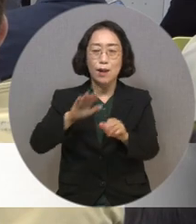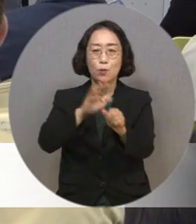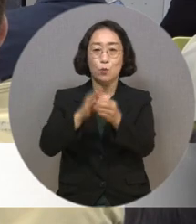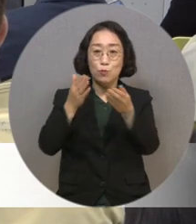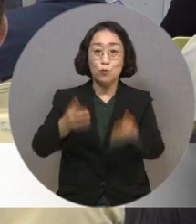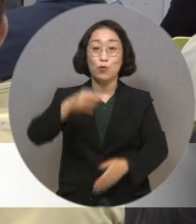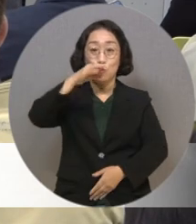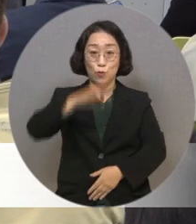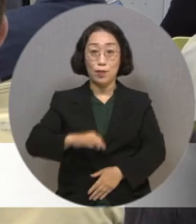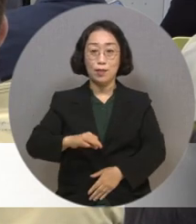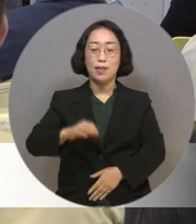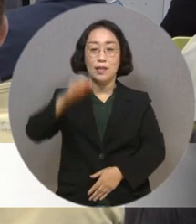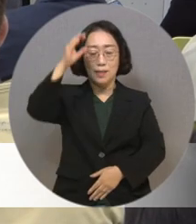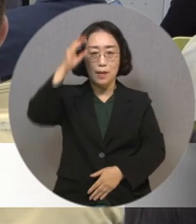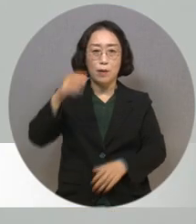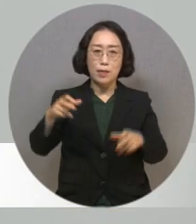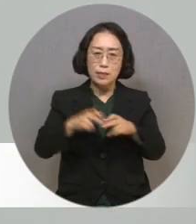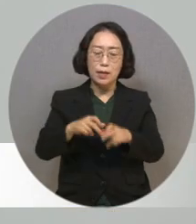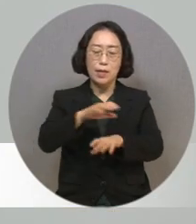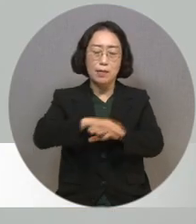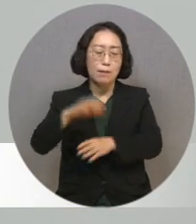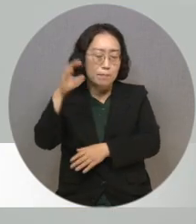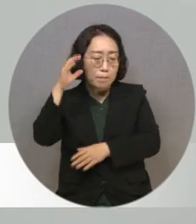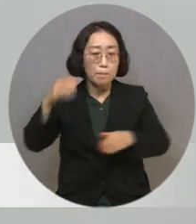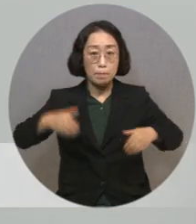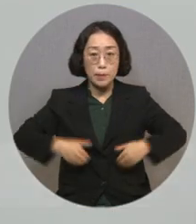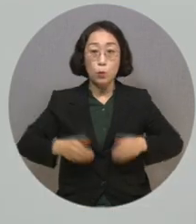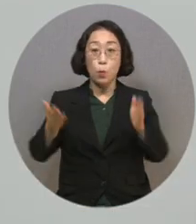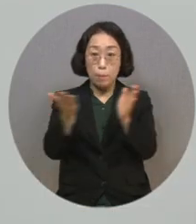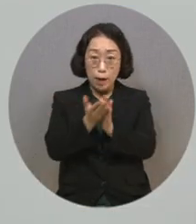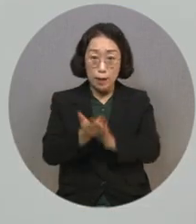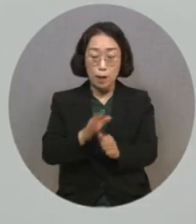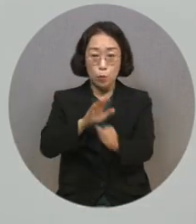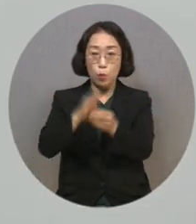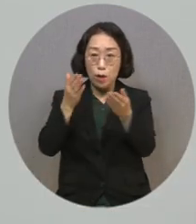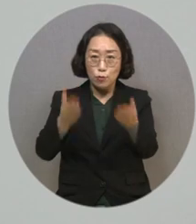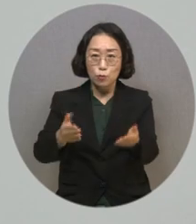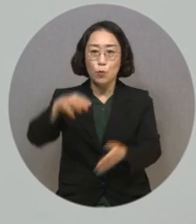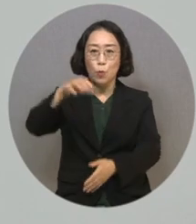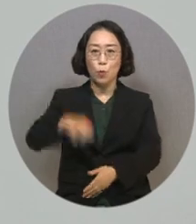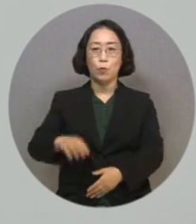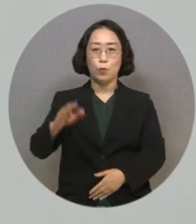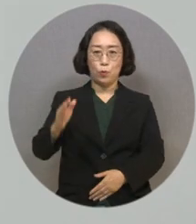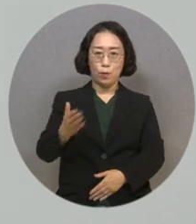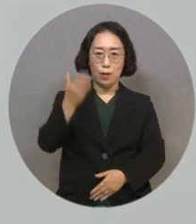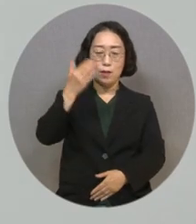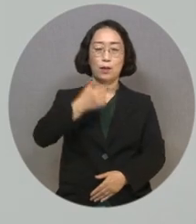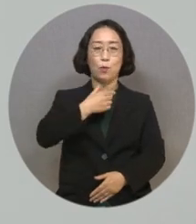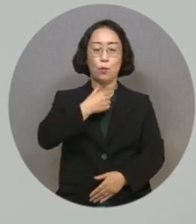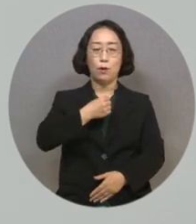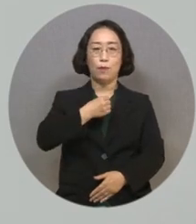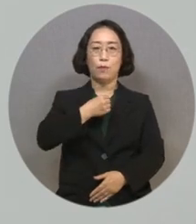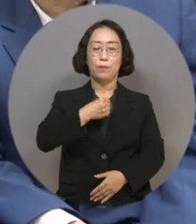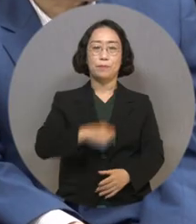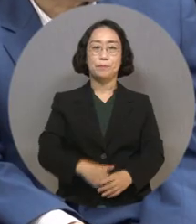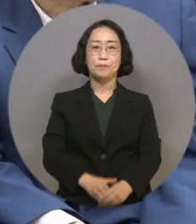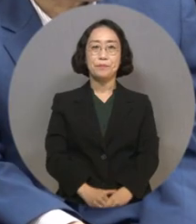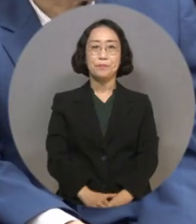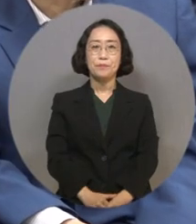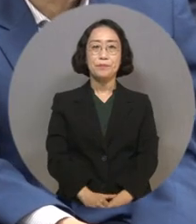앞으로도 장애인의 목소리에 계속 귀 기울이는 광양시가 되길 바랍니다. 복지서비 뉴스